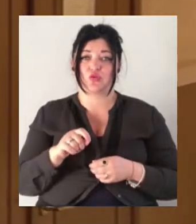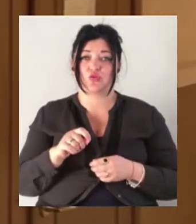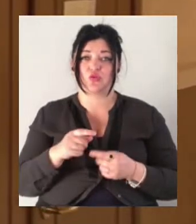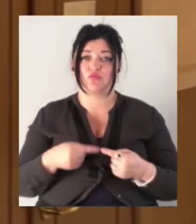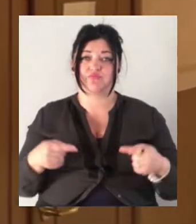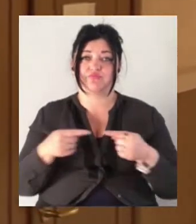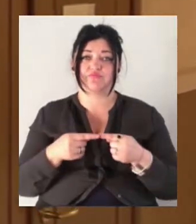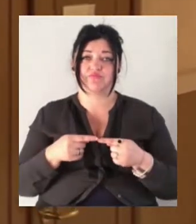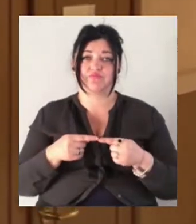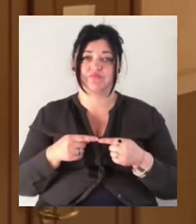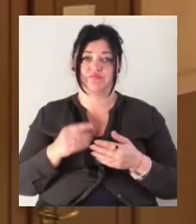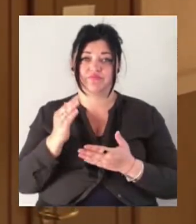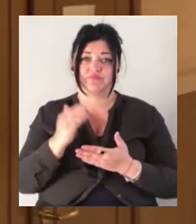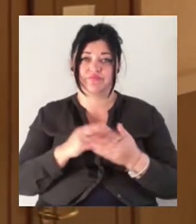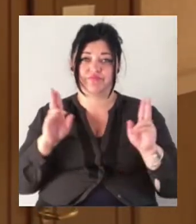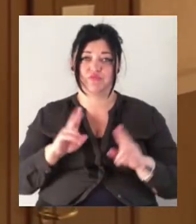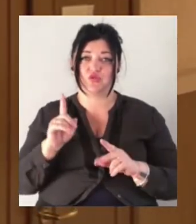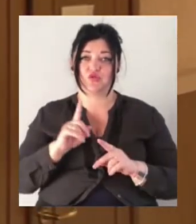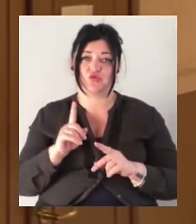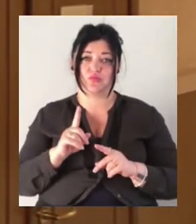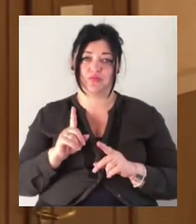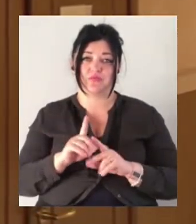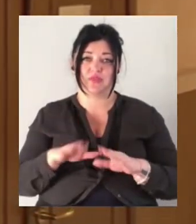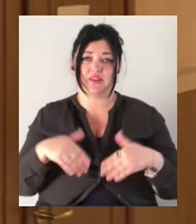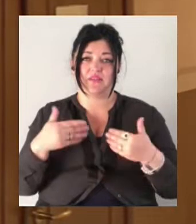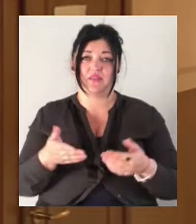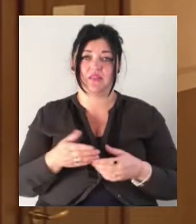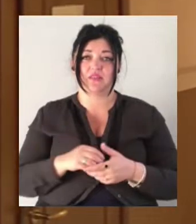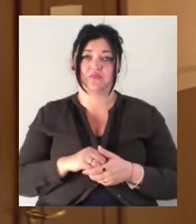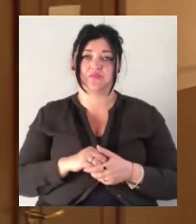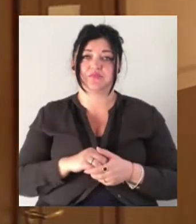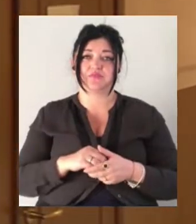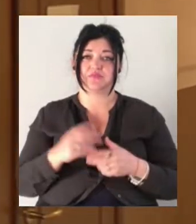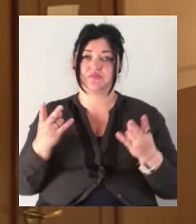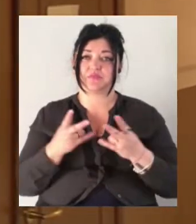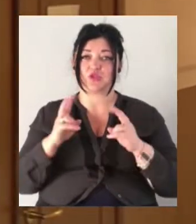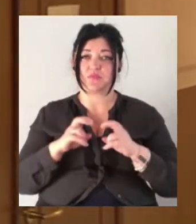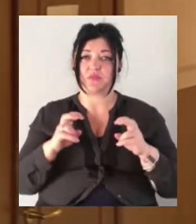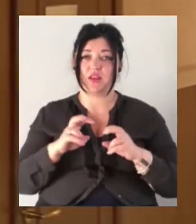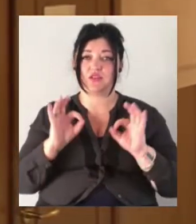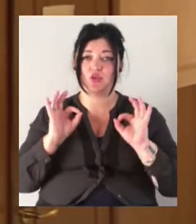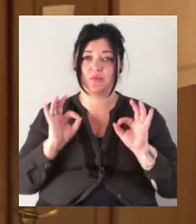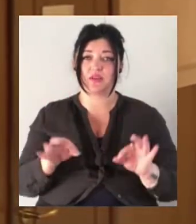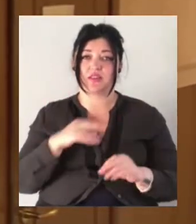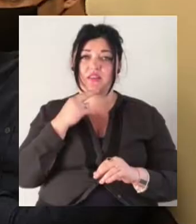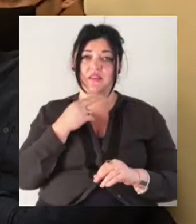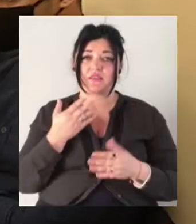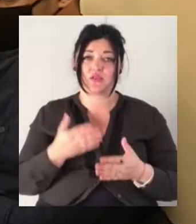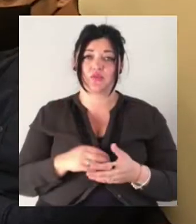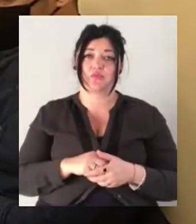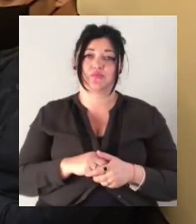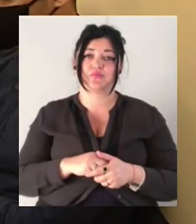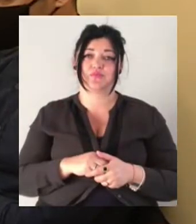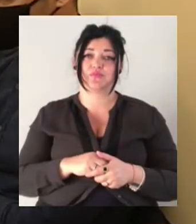'являтися. І ми самі заінтересовані, поперед за все, в тому, щоб дійсно розібратись об'єктивно і встановити істину в цьому кримінальному провадженні.